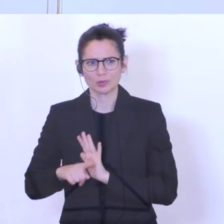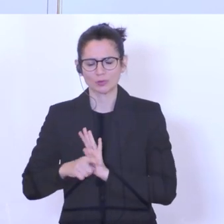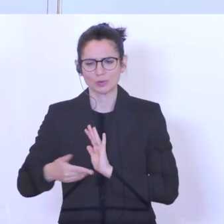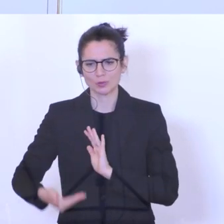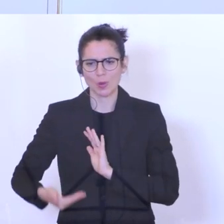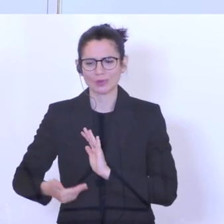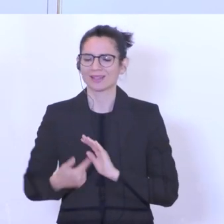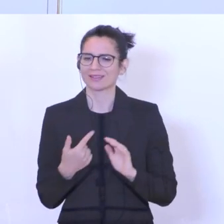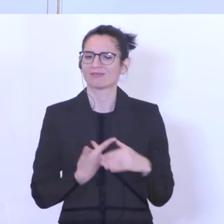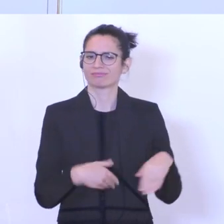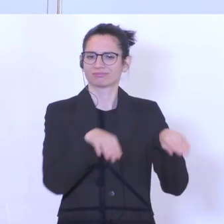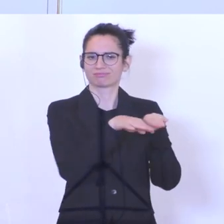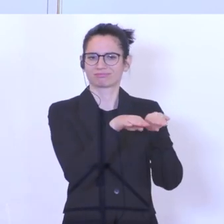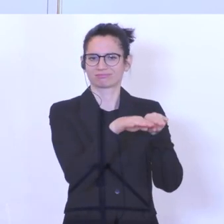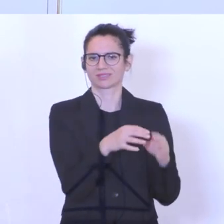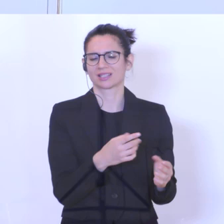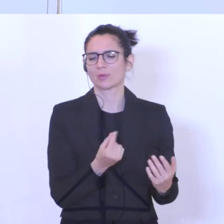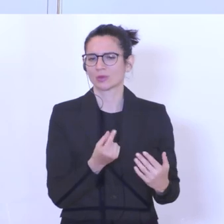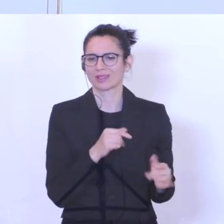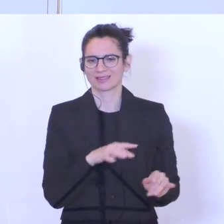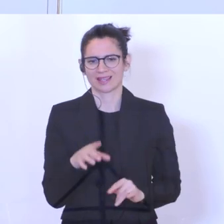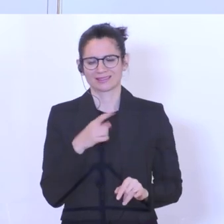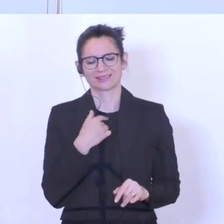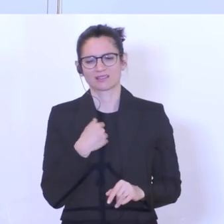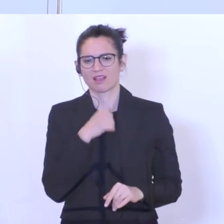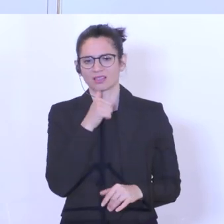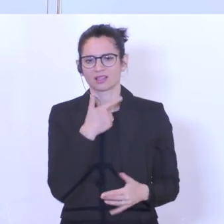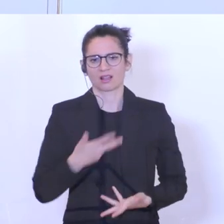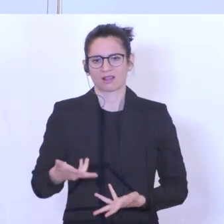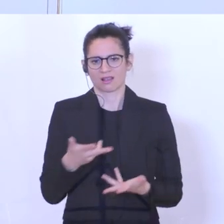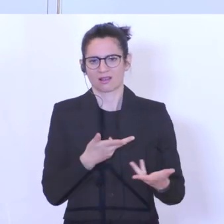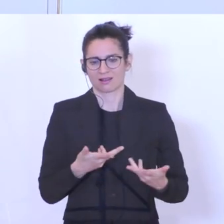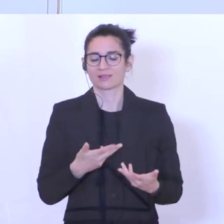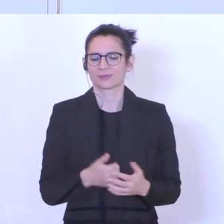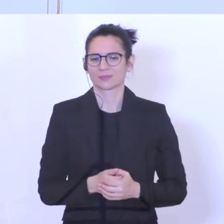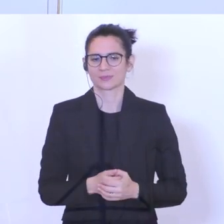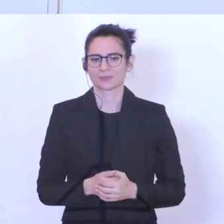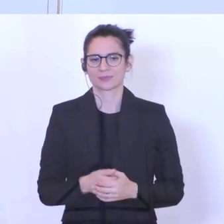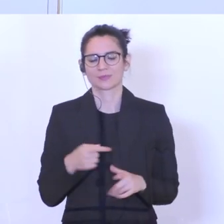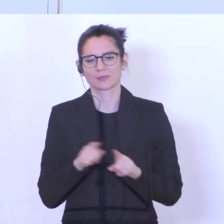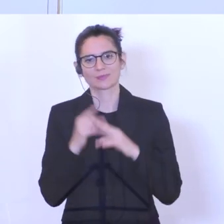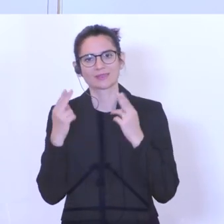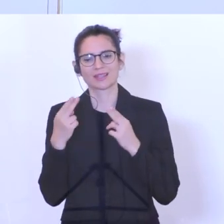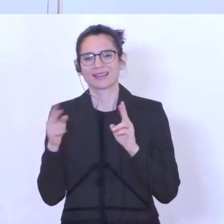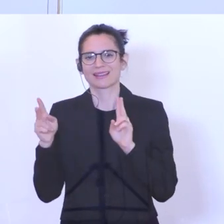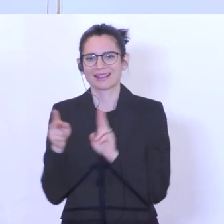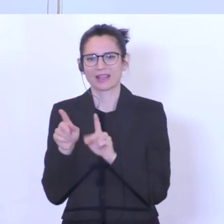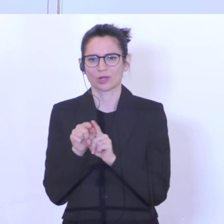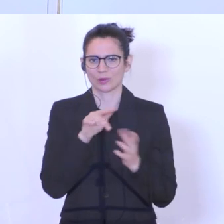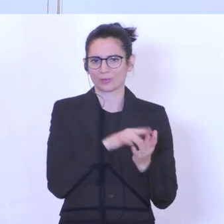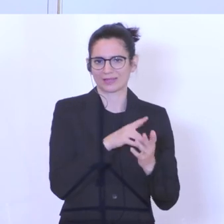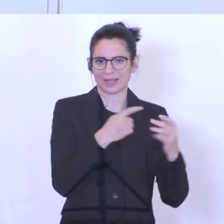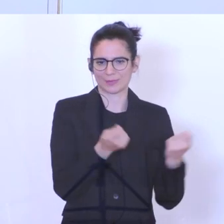zu nehmen und dass sie hier keine Einbußen haben. Wichtig ist auch, dass vor allem die Klein- und Mittelbetriebe